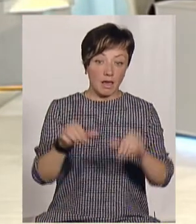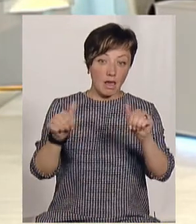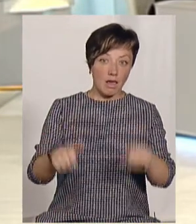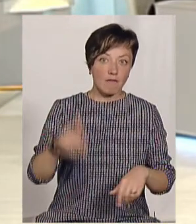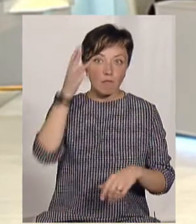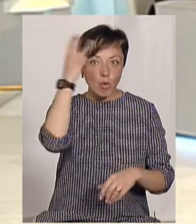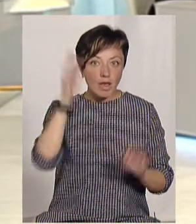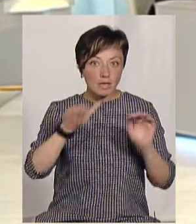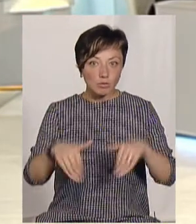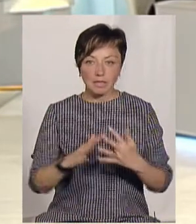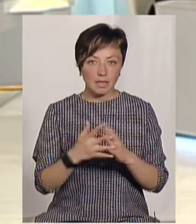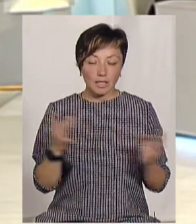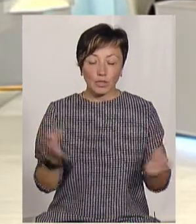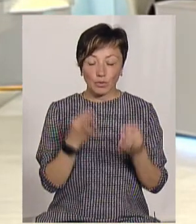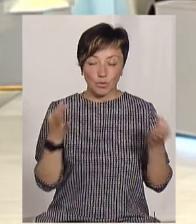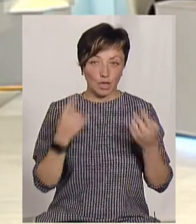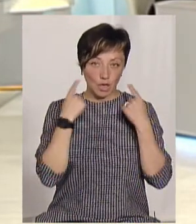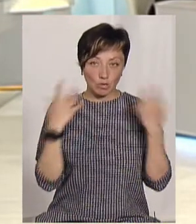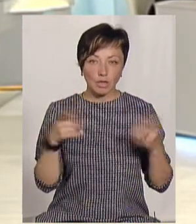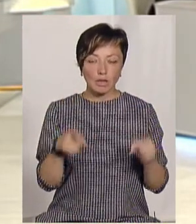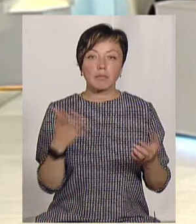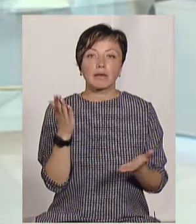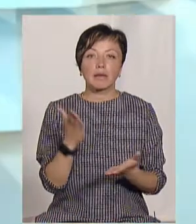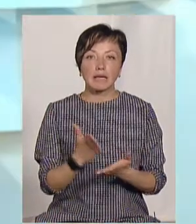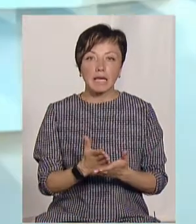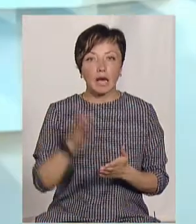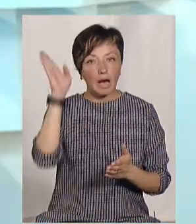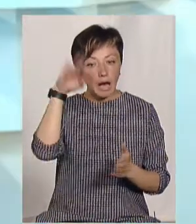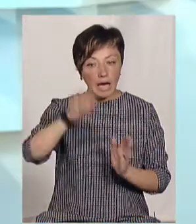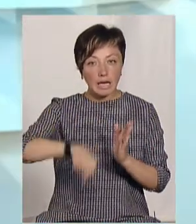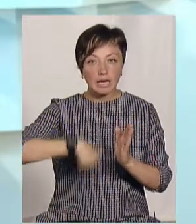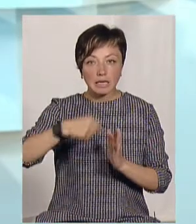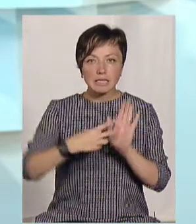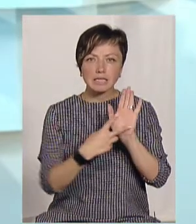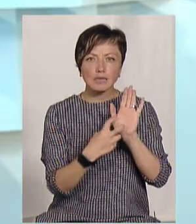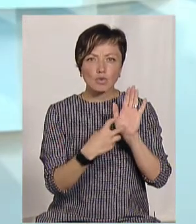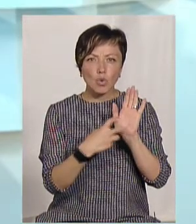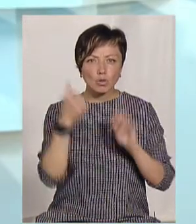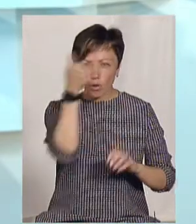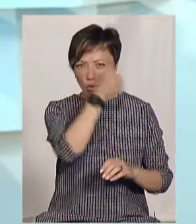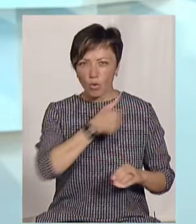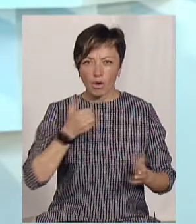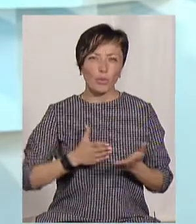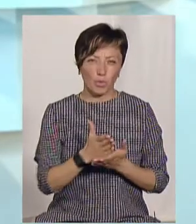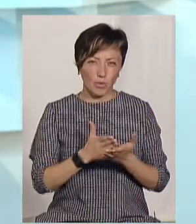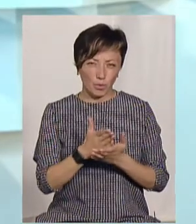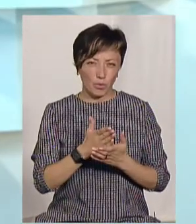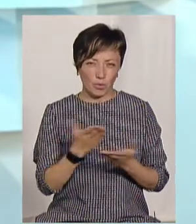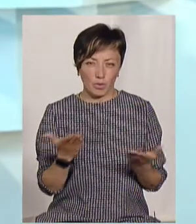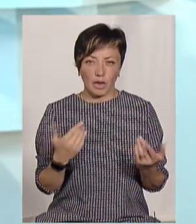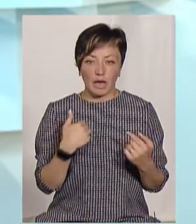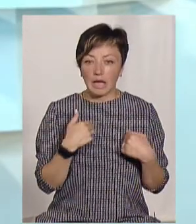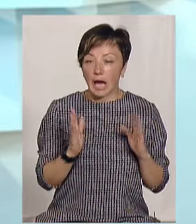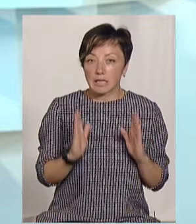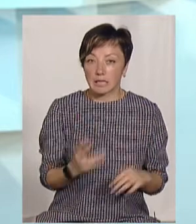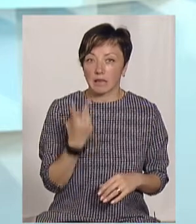взагалі такого ніде не чув. Ще не цікавіше для мене, що там знаходяться кранички, яким по 700 років. Я знаю особисто до цього моменту